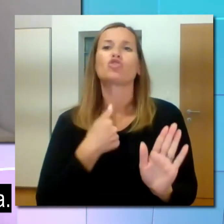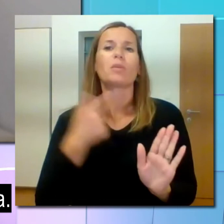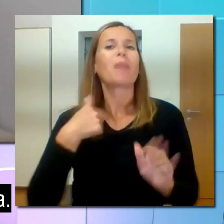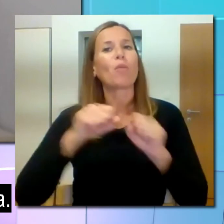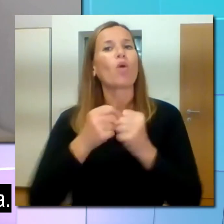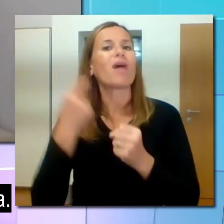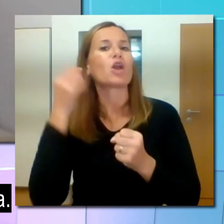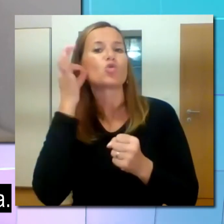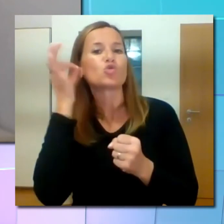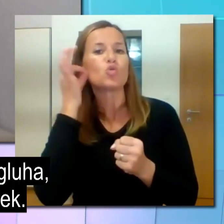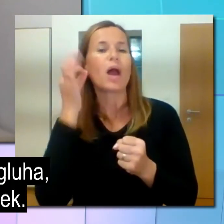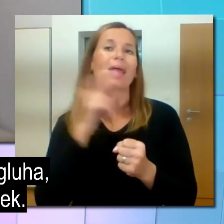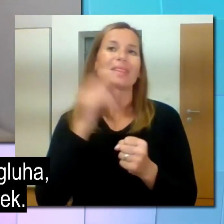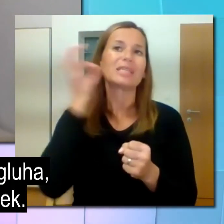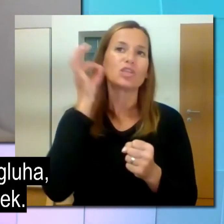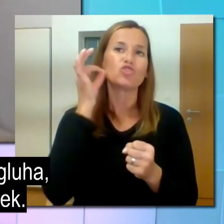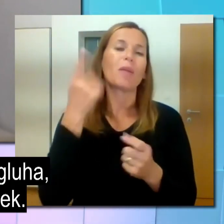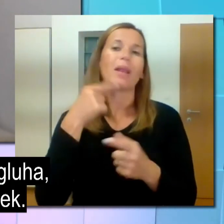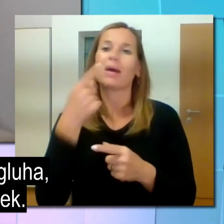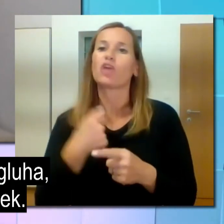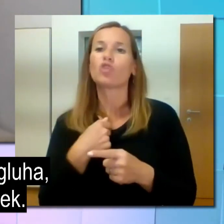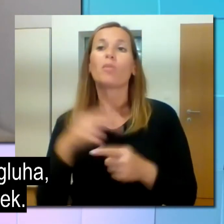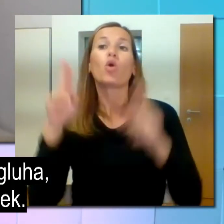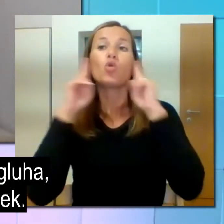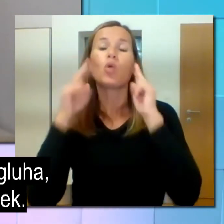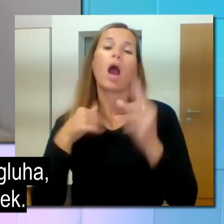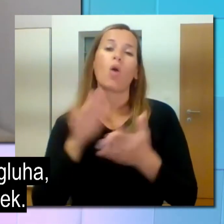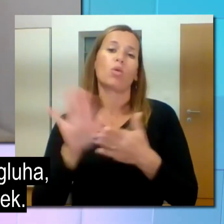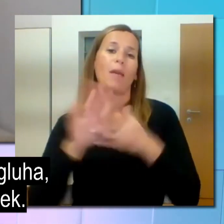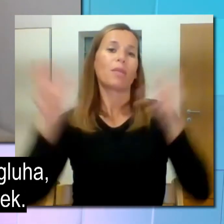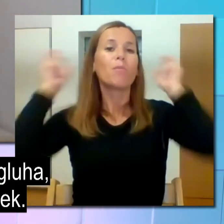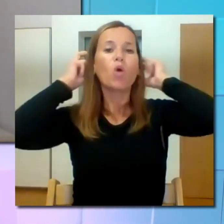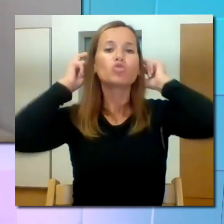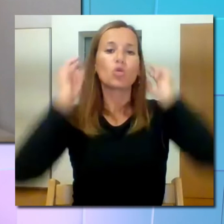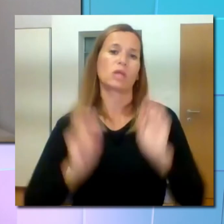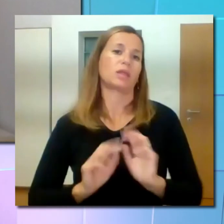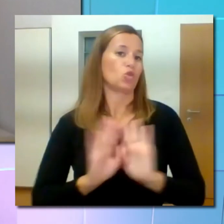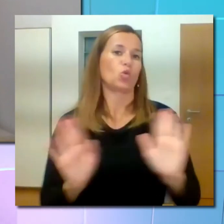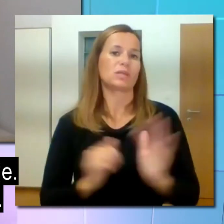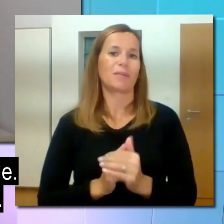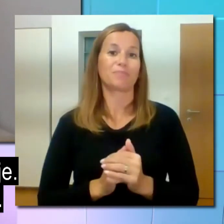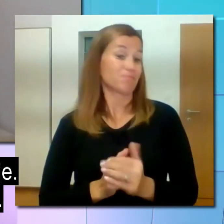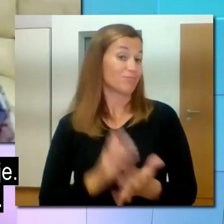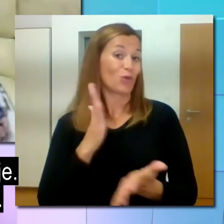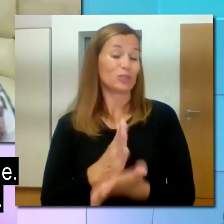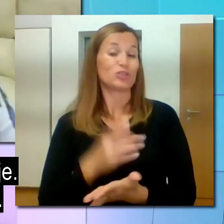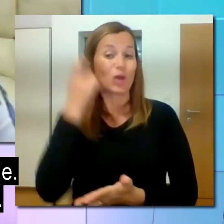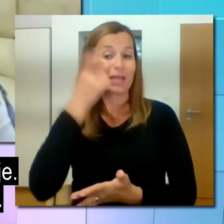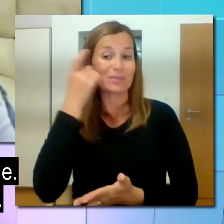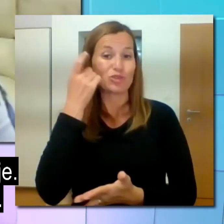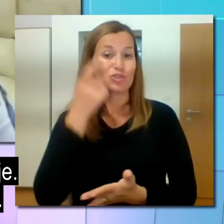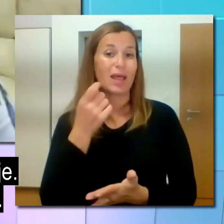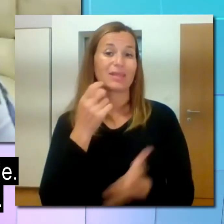oziroma imam kuparu sluha, lahko pa rečem, jaz sem gluha, uporabljam pa že vsadek. Fantastično